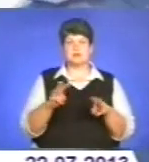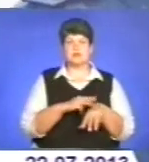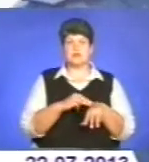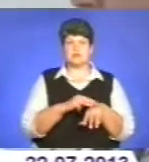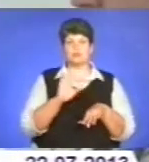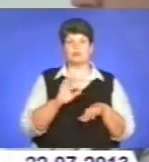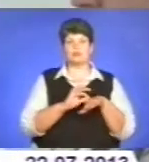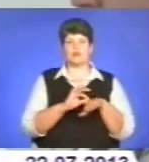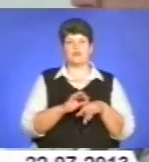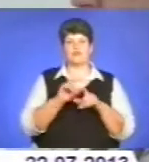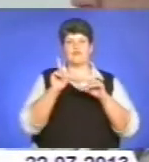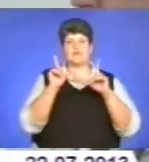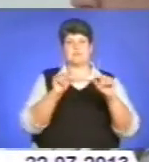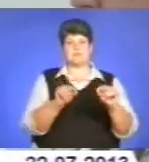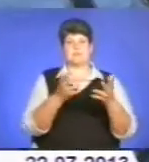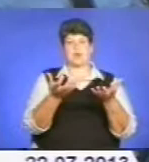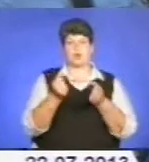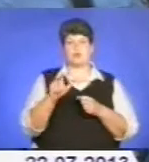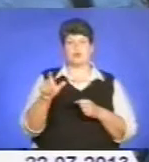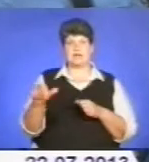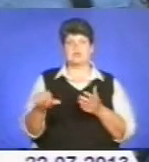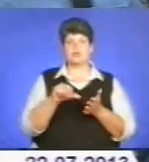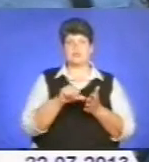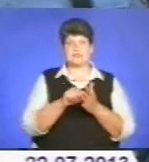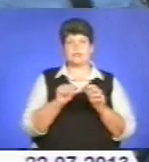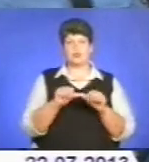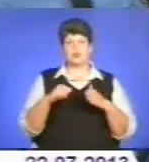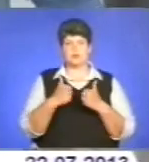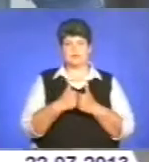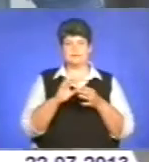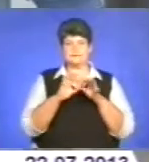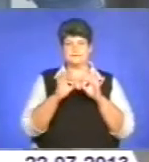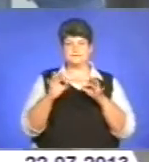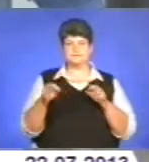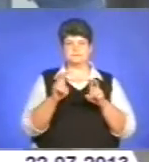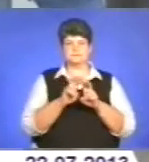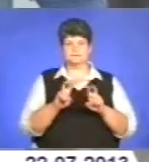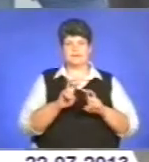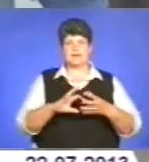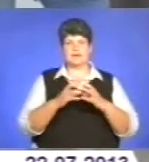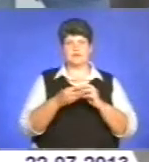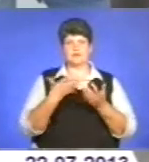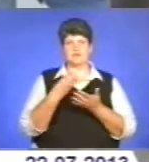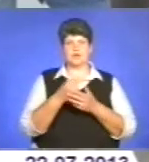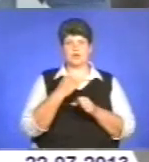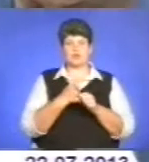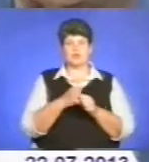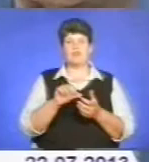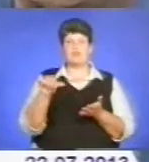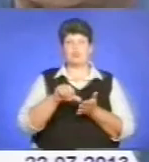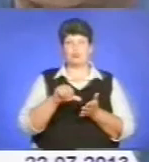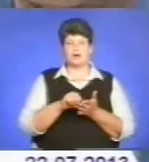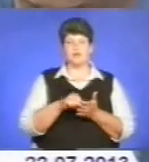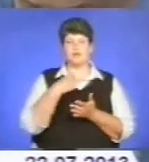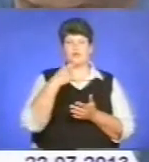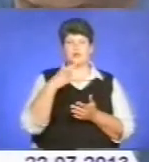проводитиме виїзні прийоми громад. Відтак, учасники колегії перейшли до детального аналізу результатів своєї роботи. Виступаючі акцентували увагу